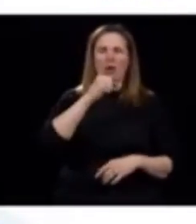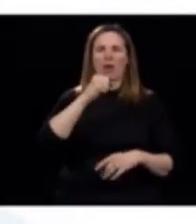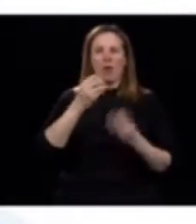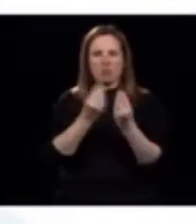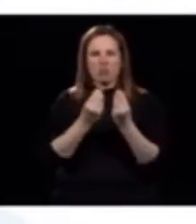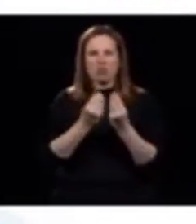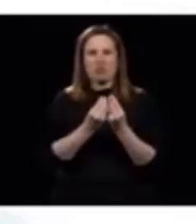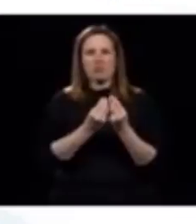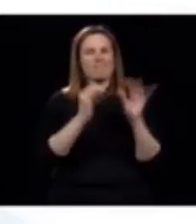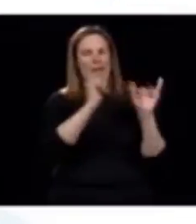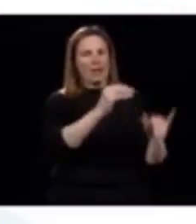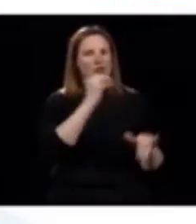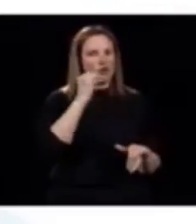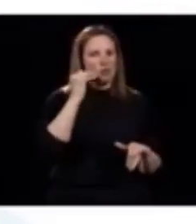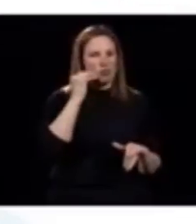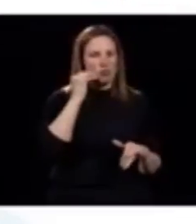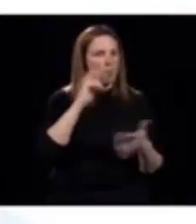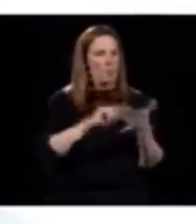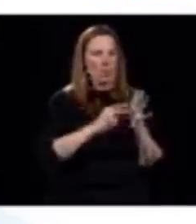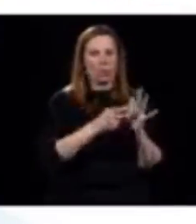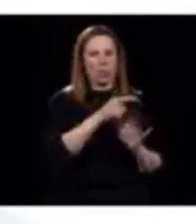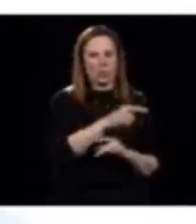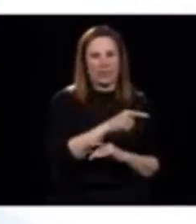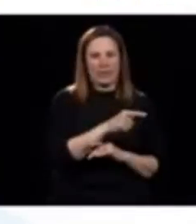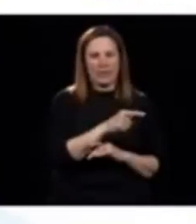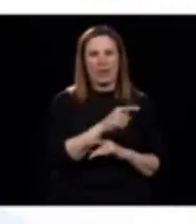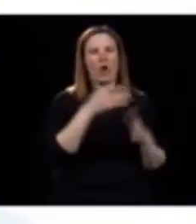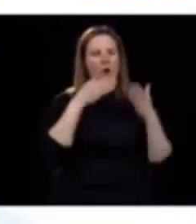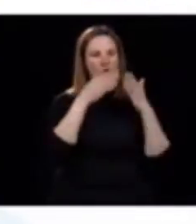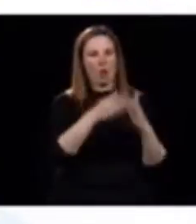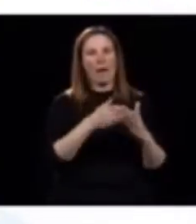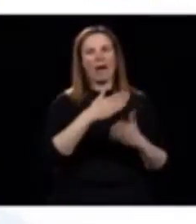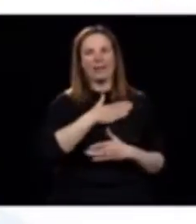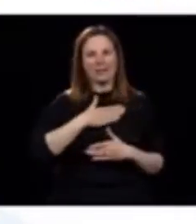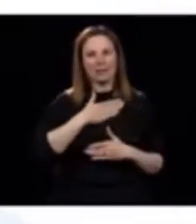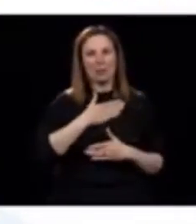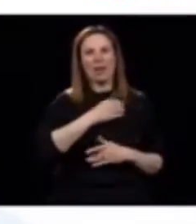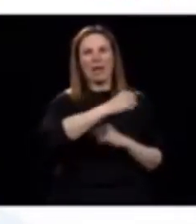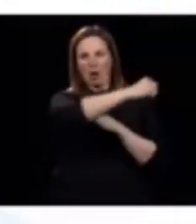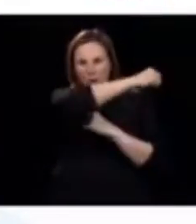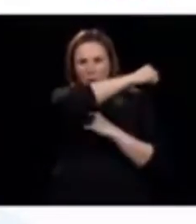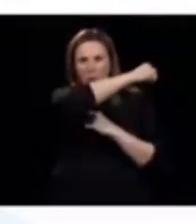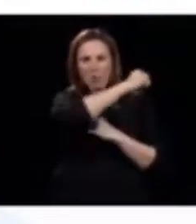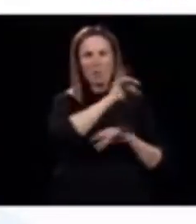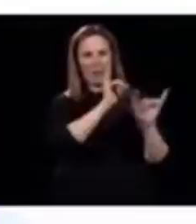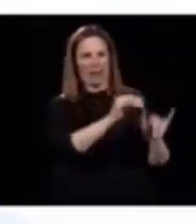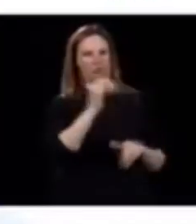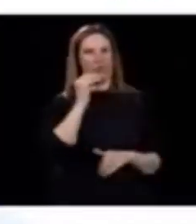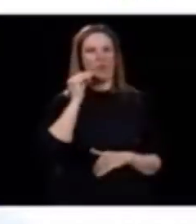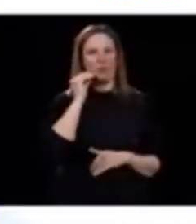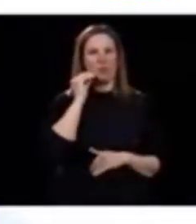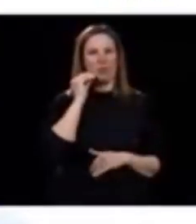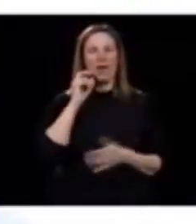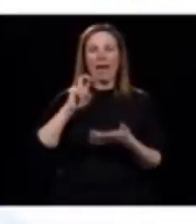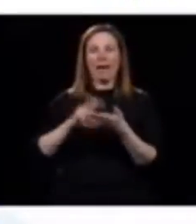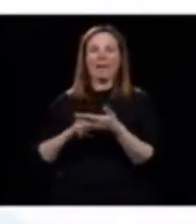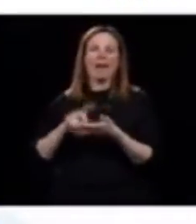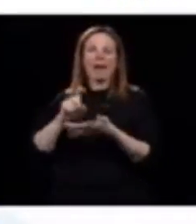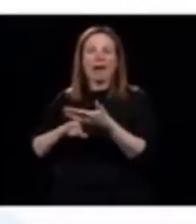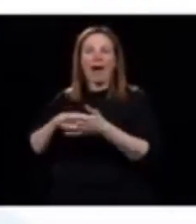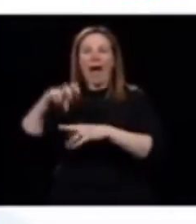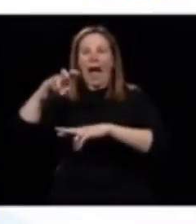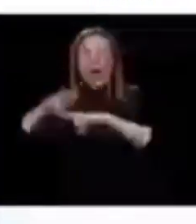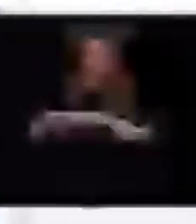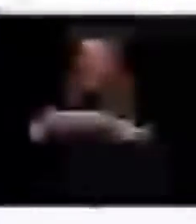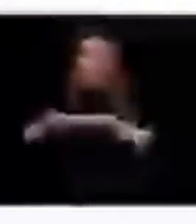public, là, bien, je pense que c'est, un, on lui demande d'avoir une étiquette respiratoire pour pas le faire. Habituellement, quand on s'assoit dans un banc public, on ne le lèche